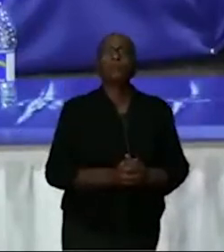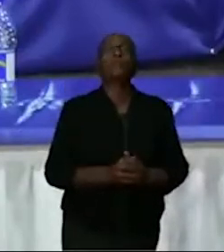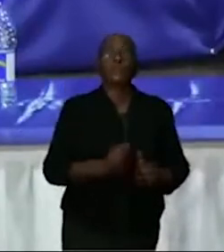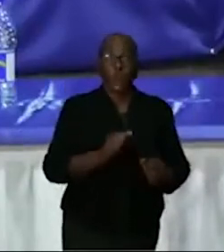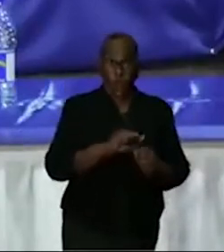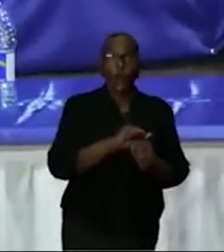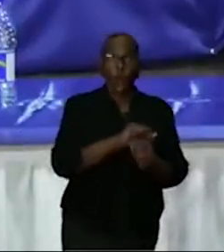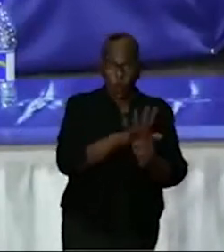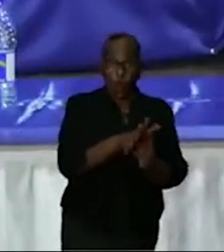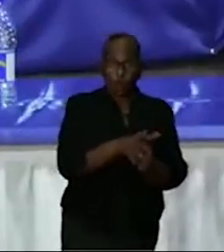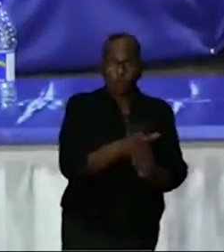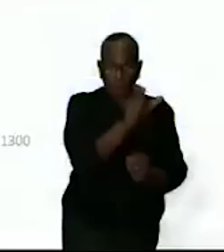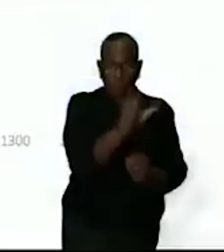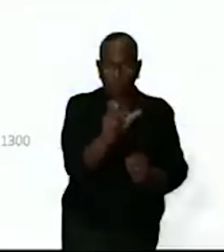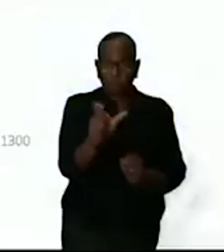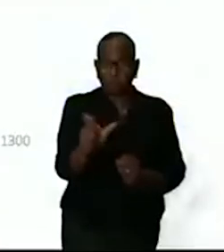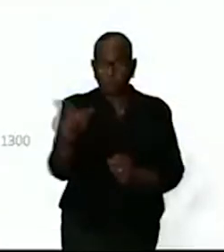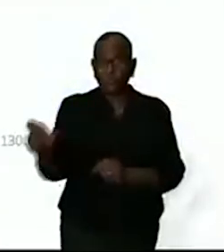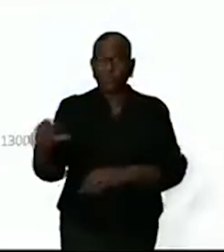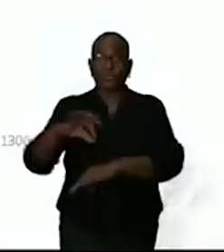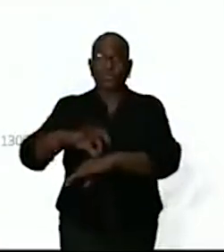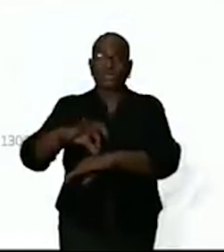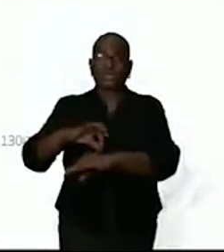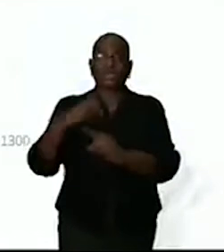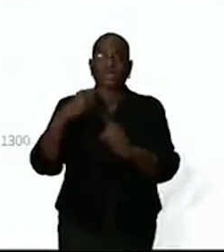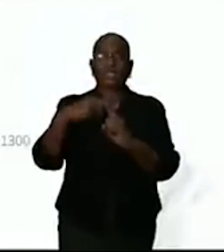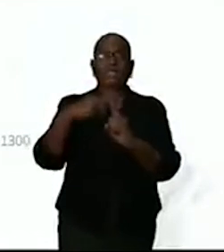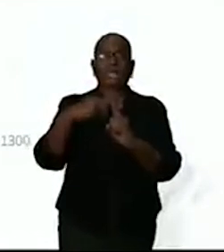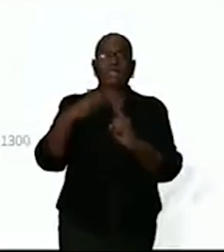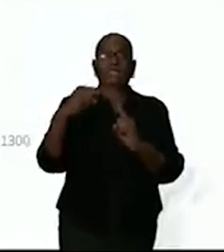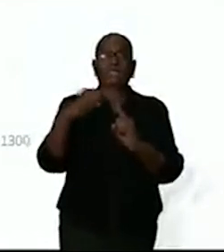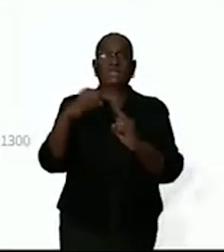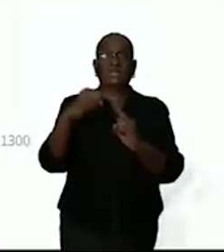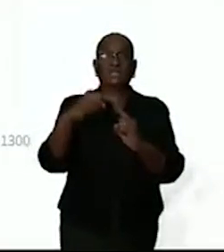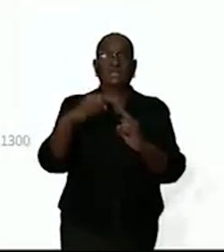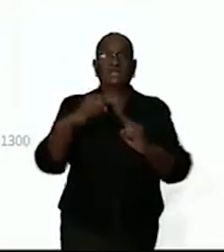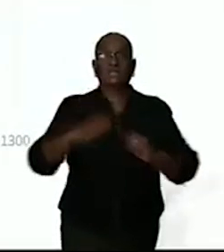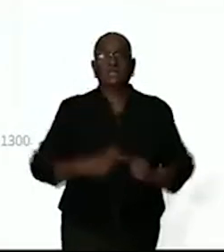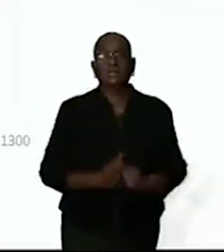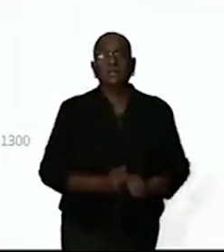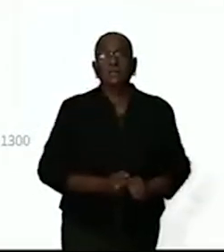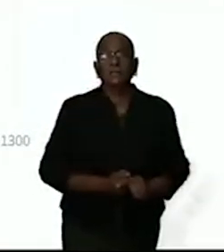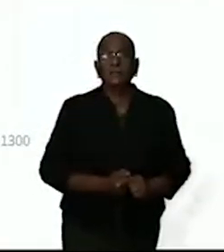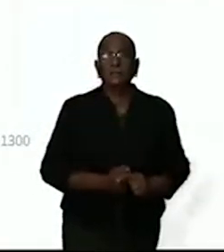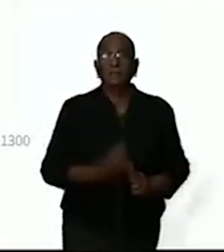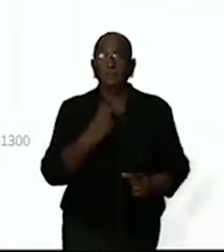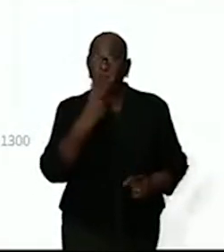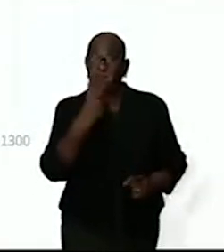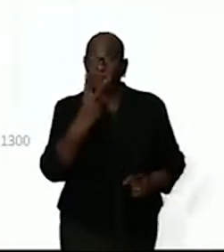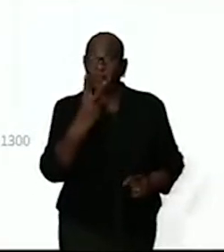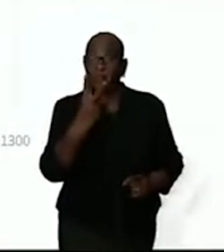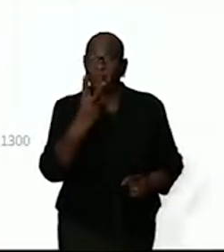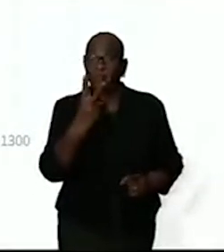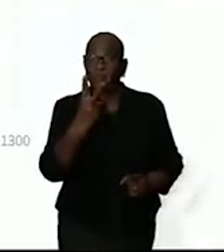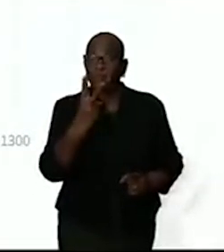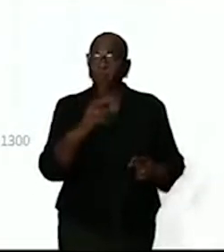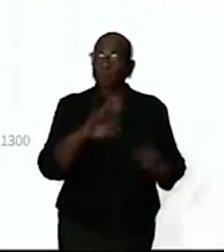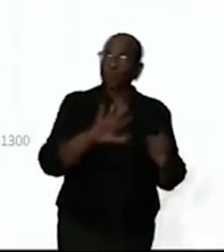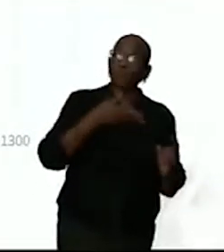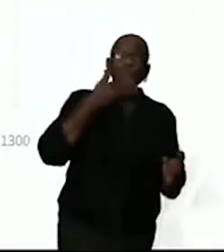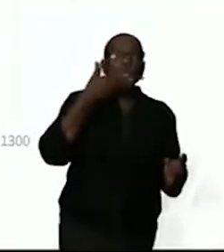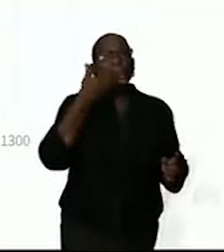-patiënten, positief geteste mensen, naar leeftijd. En we zien nog steeds dat het tussen de